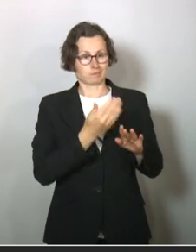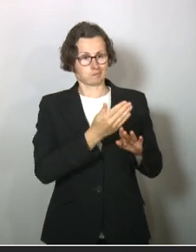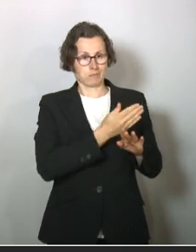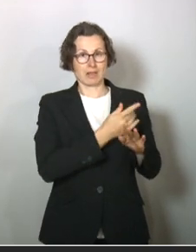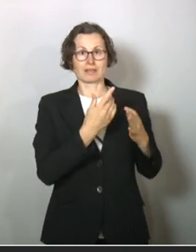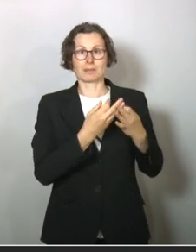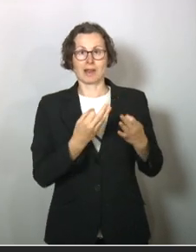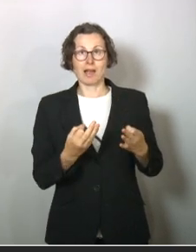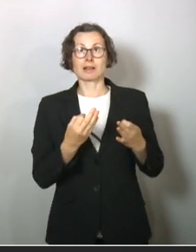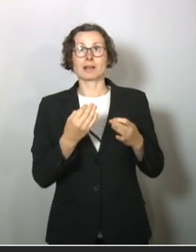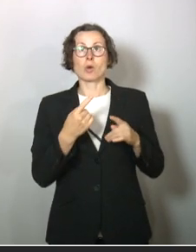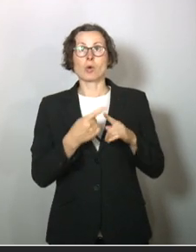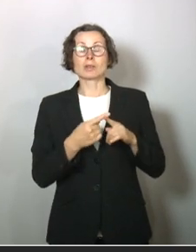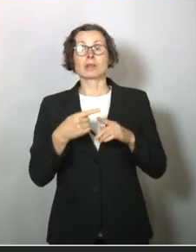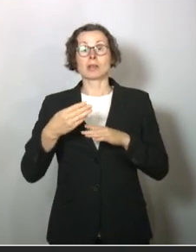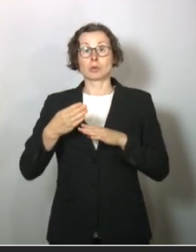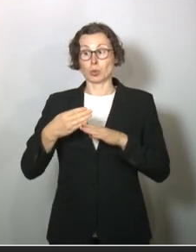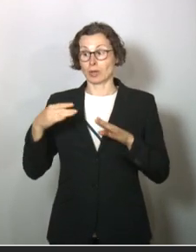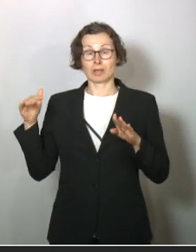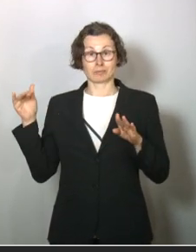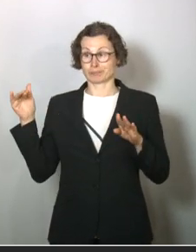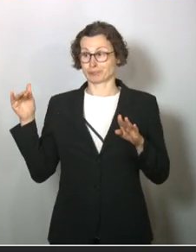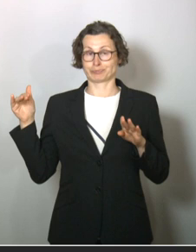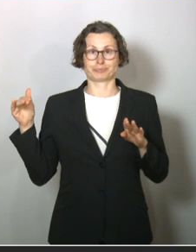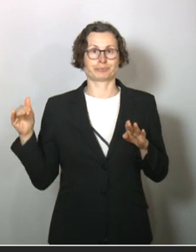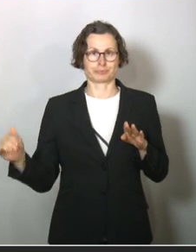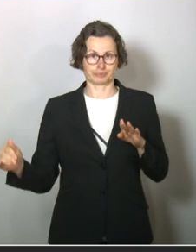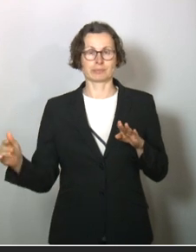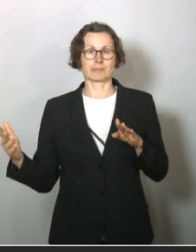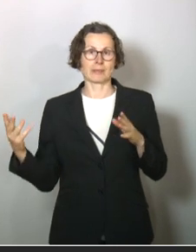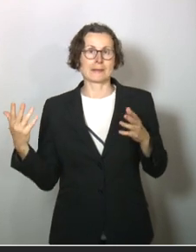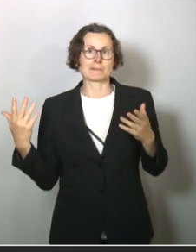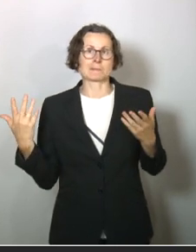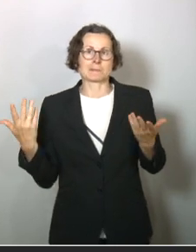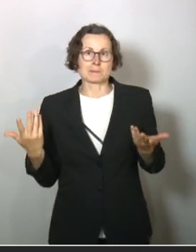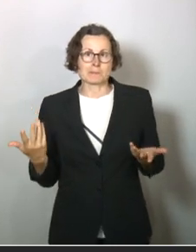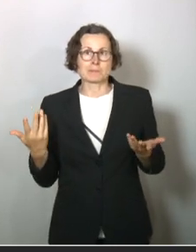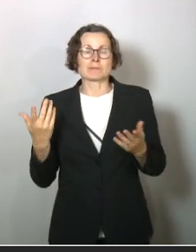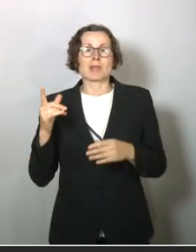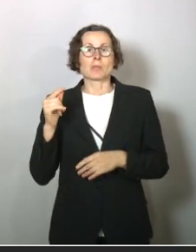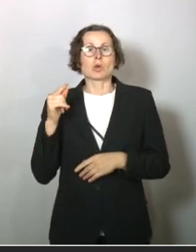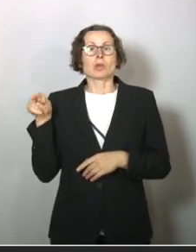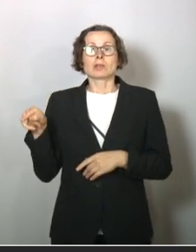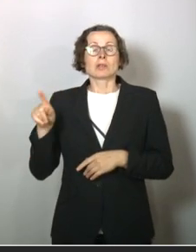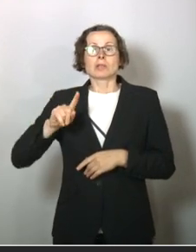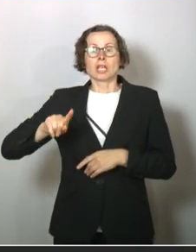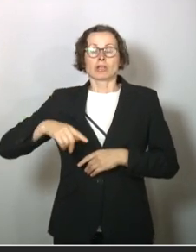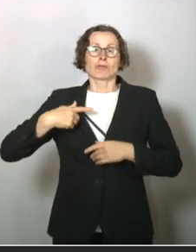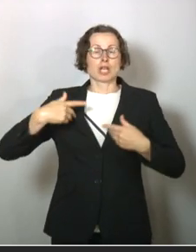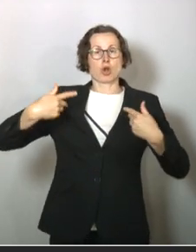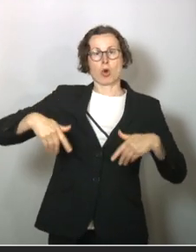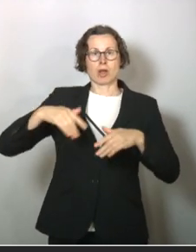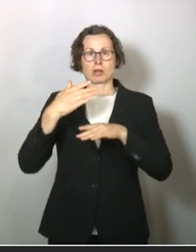Tagen. Und die Tendenz in Thüringen geht noch weiter nach unten. Also das war nicht leichtfertig. Es